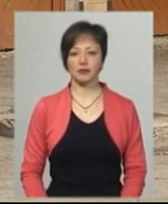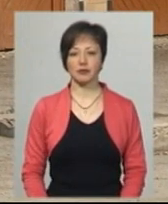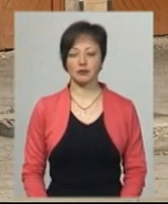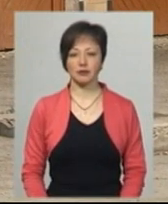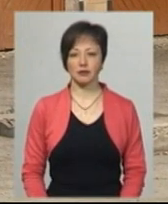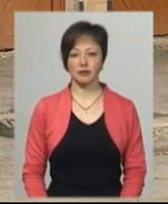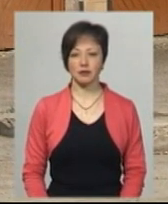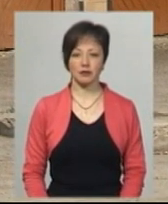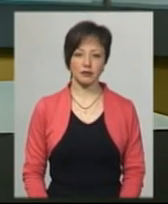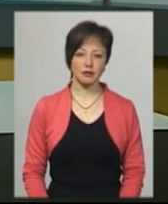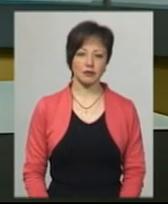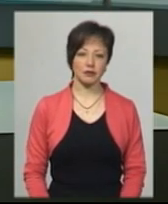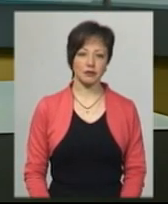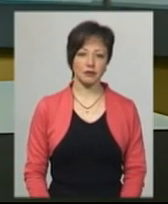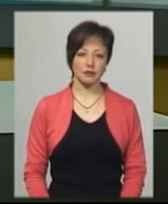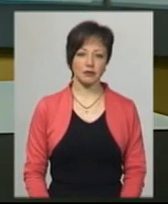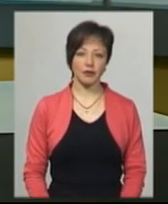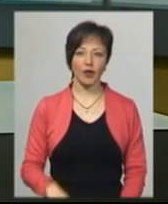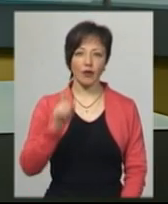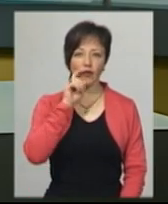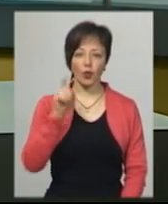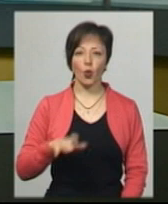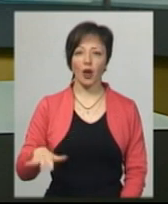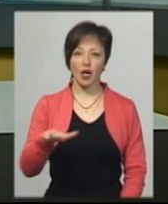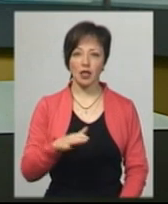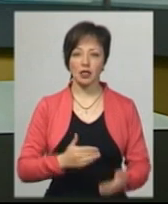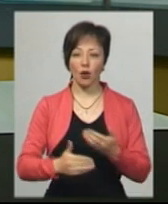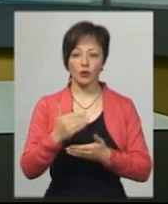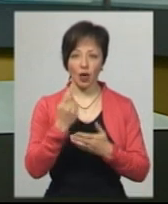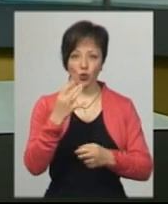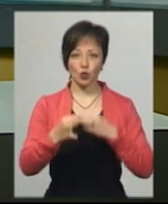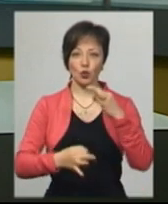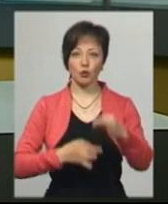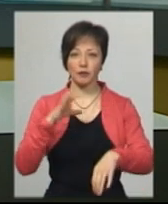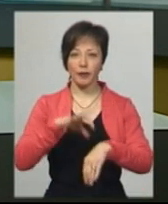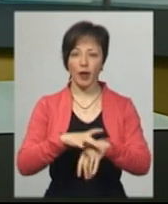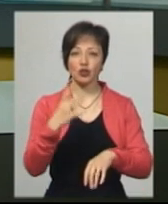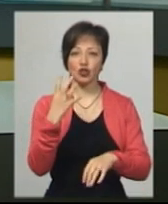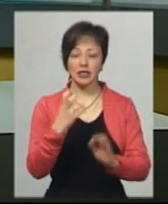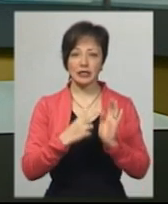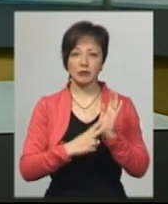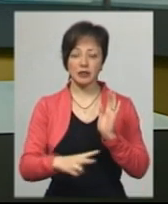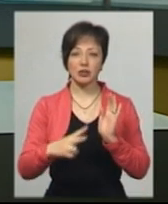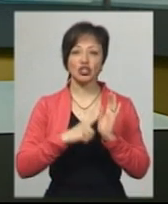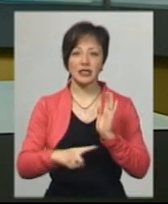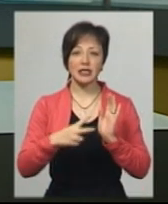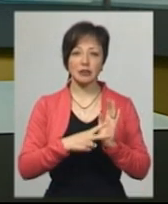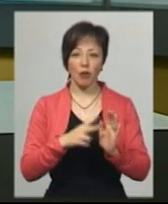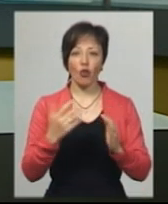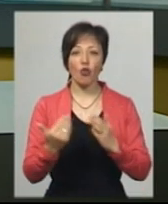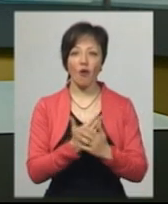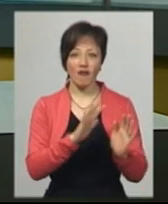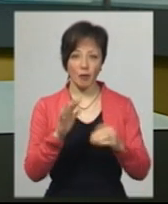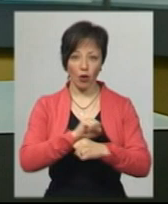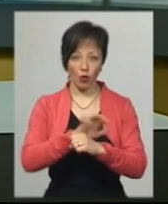Хмельниччина. В Україні за останню добу виявлено 467 нових випадків COVID-19.